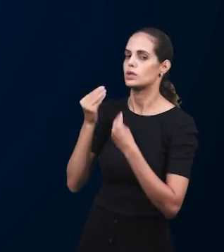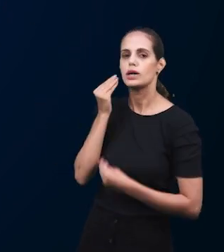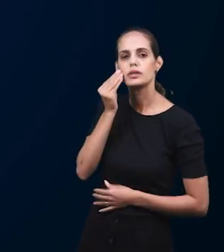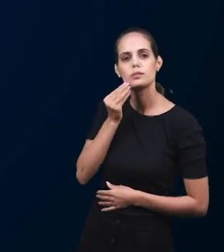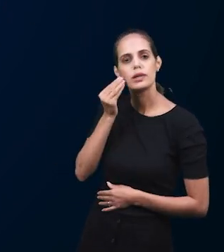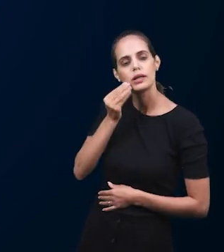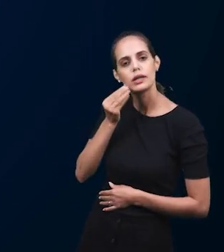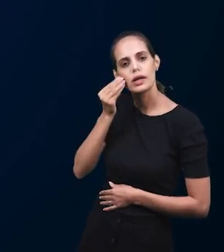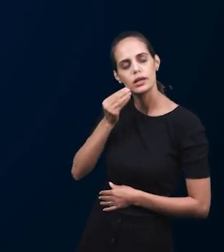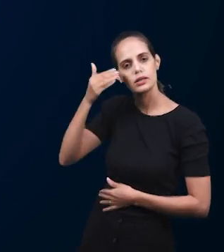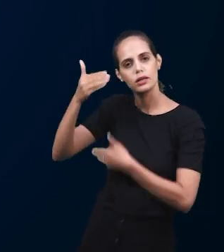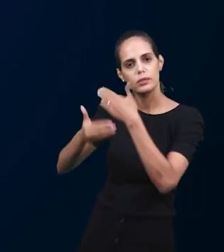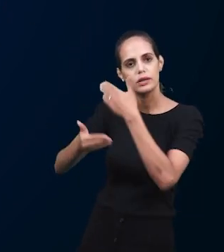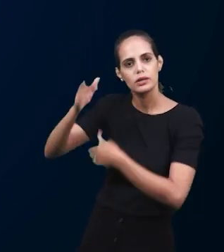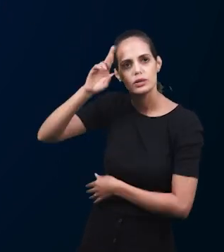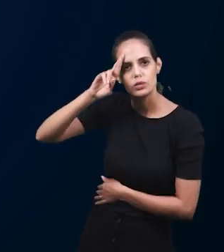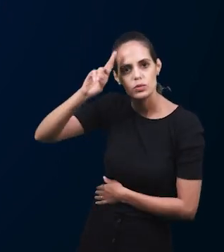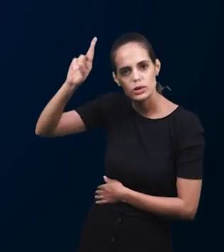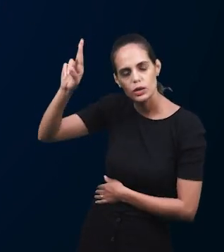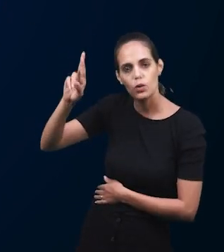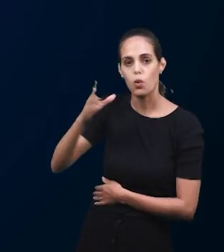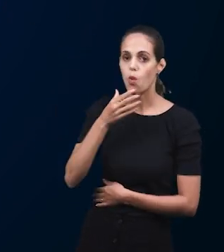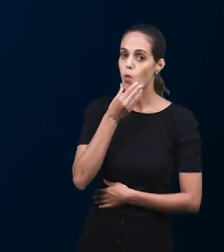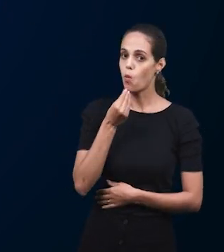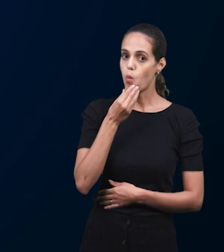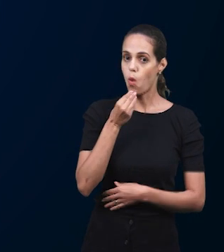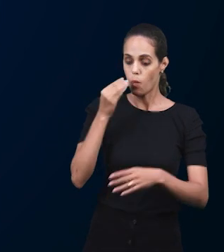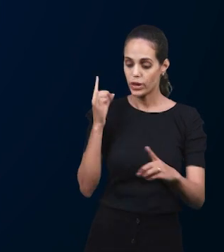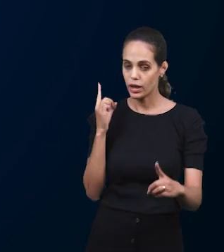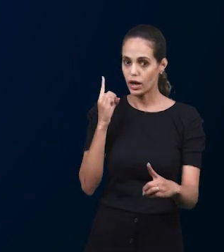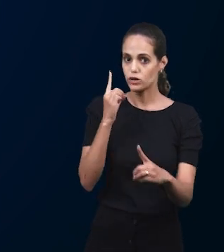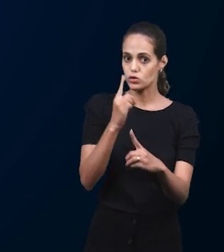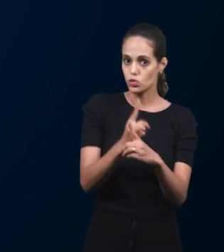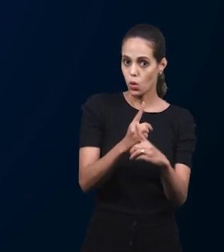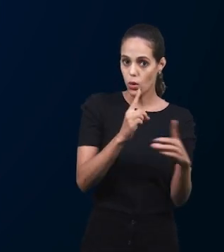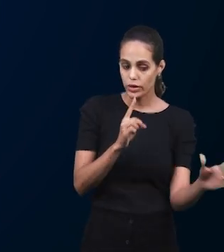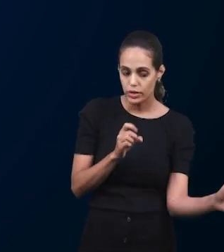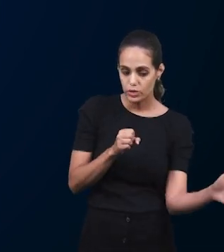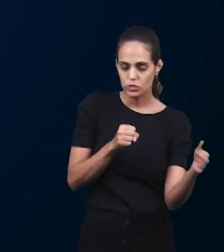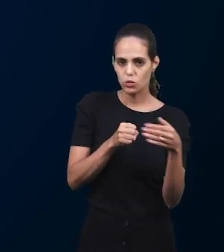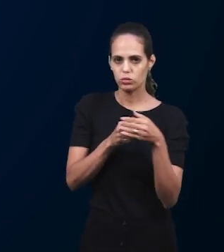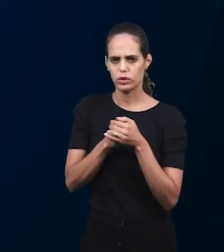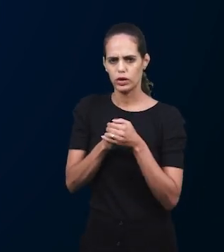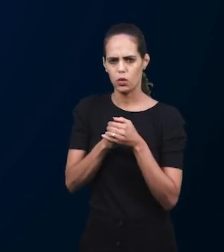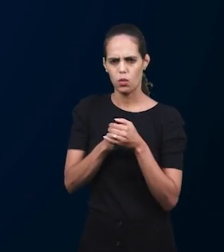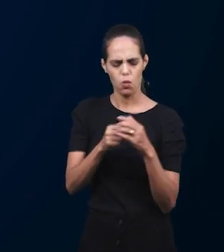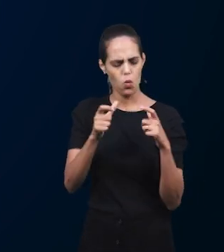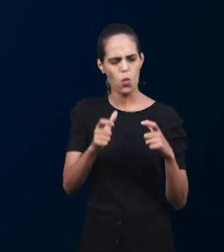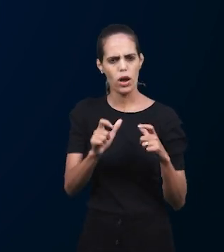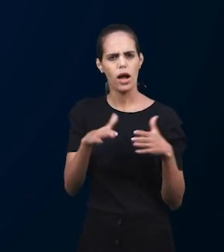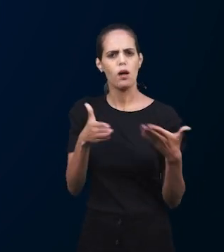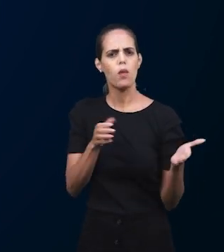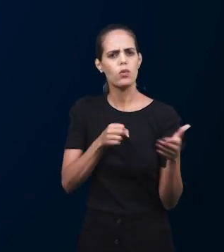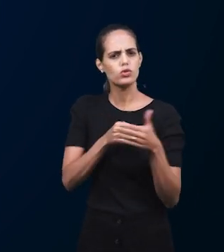исполненные переживаниями с Господом. Он нашел это сокровище и спрятал его.